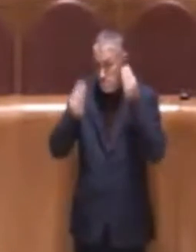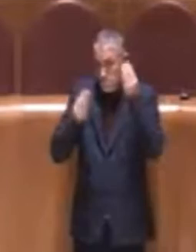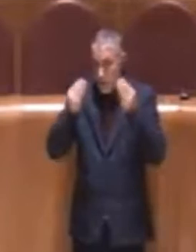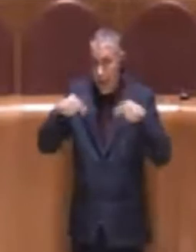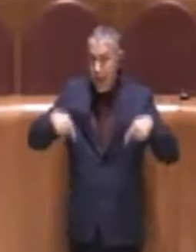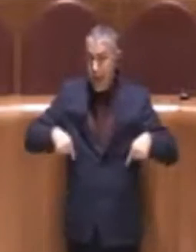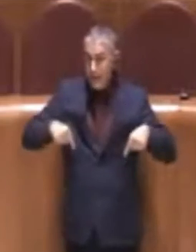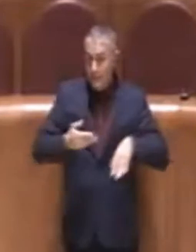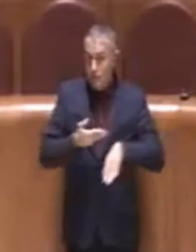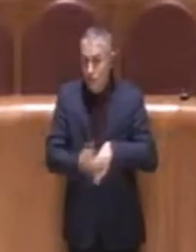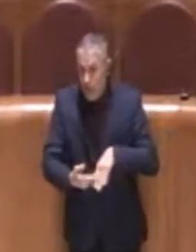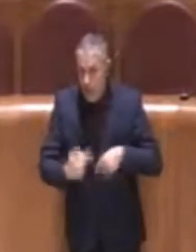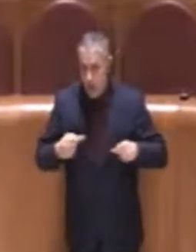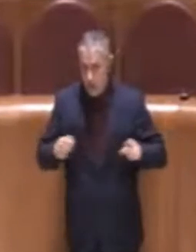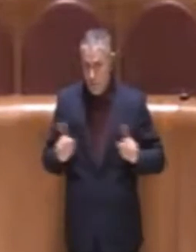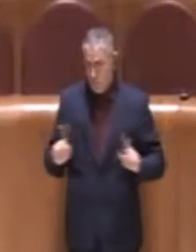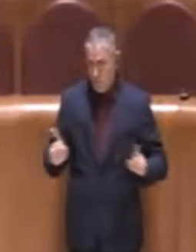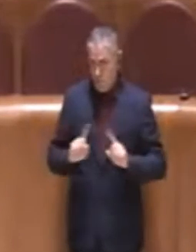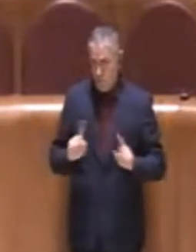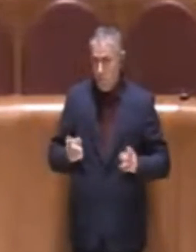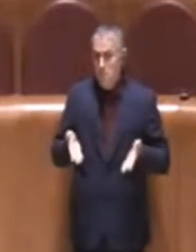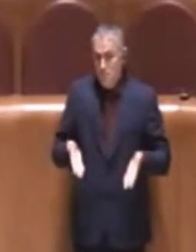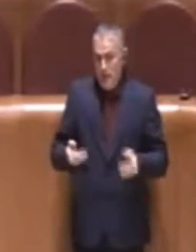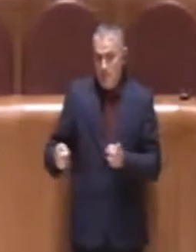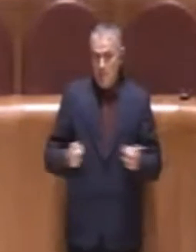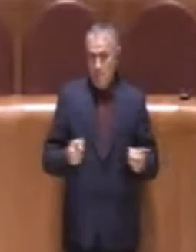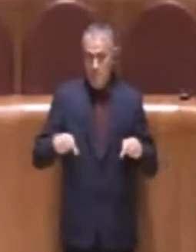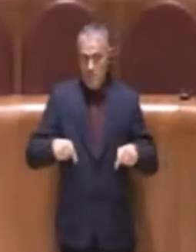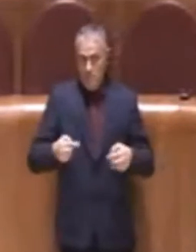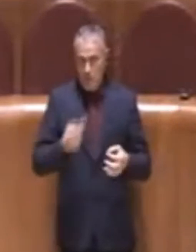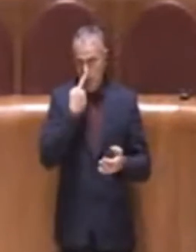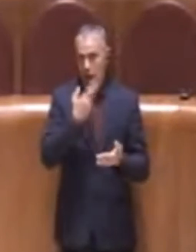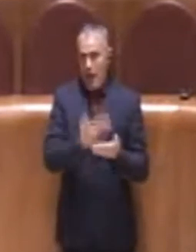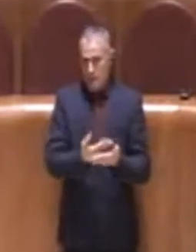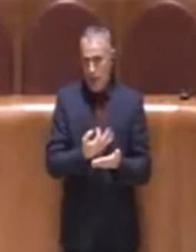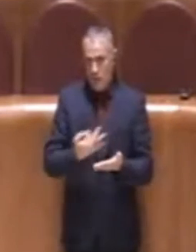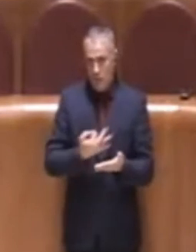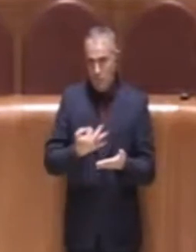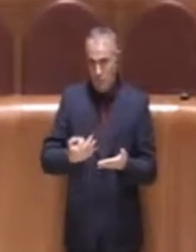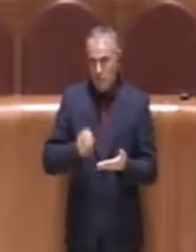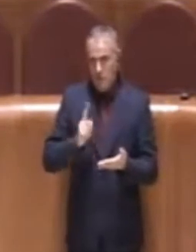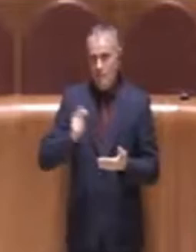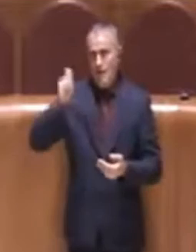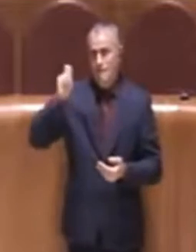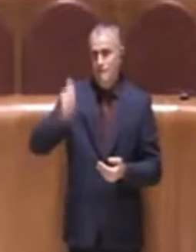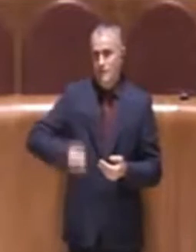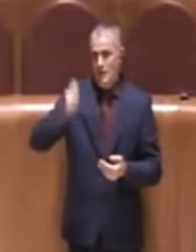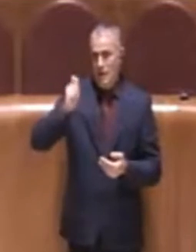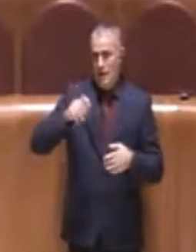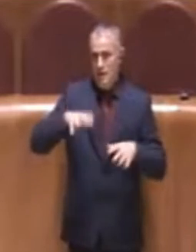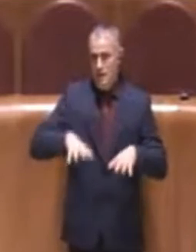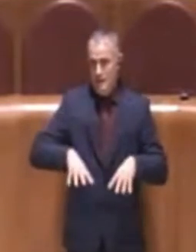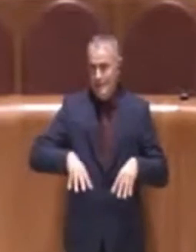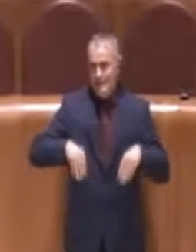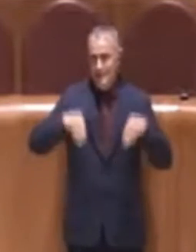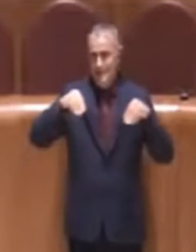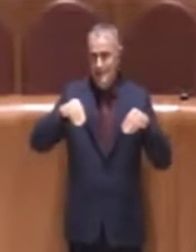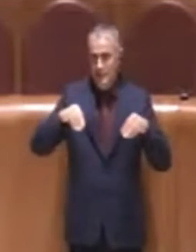assolutamente in ritardo e che sia il momento però giusto, quindi questo qui, per avviare questi